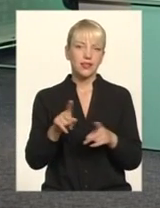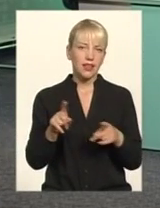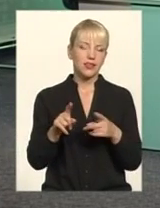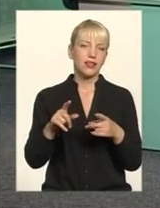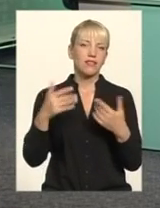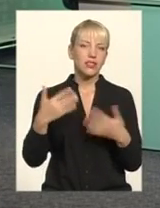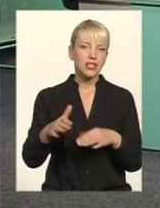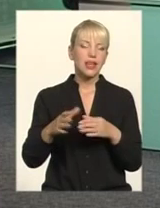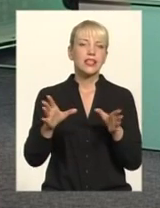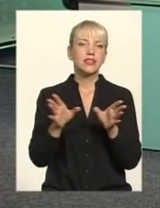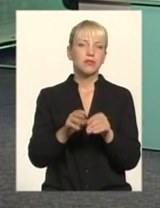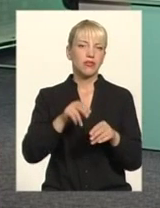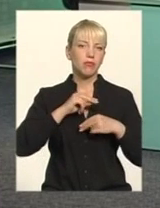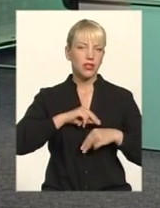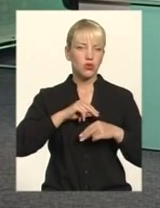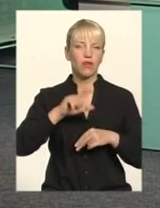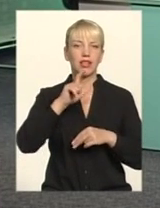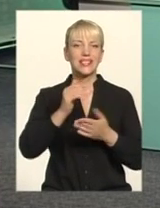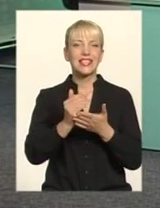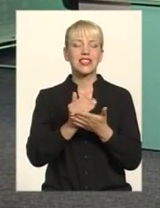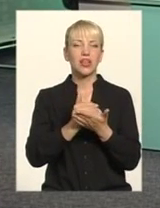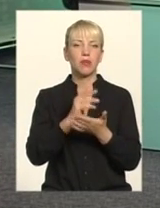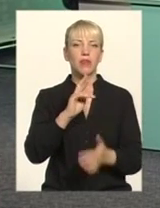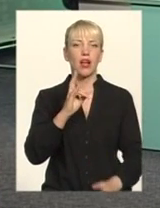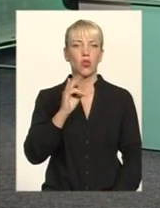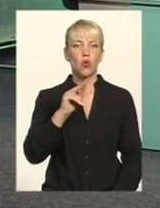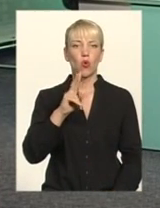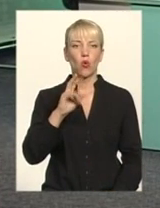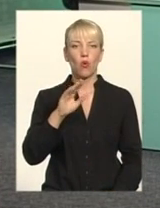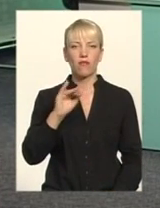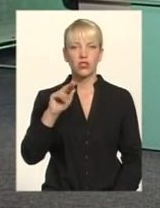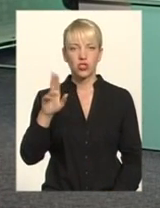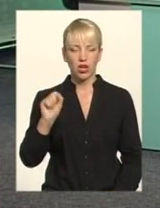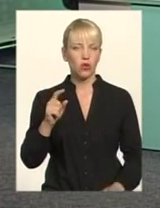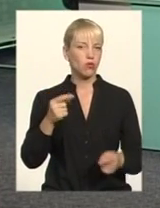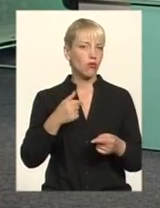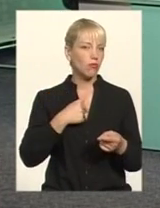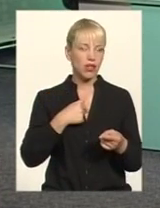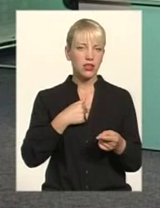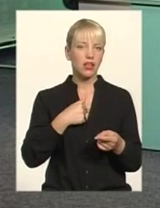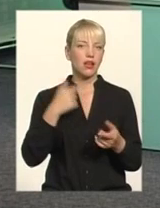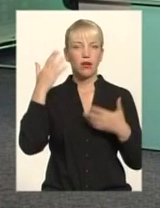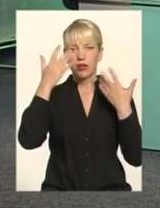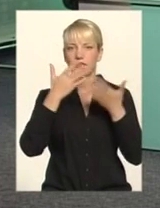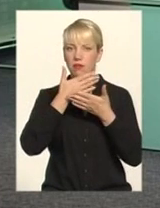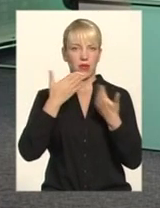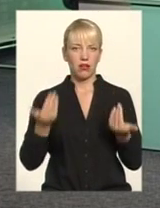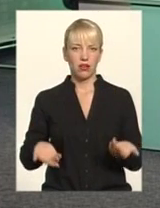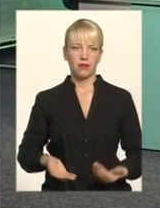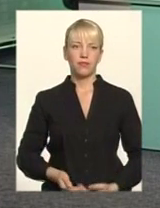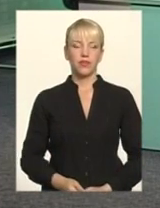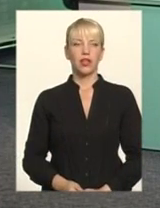мірі не співпрацювали з режимом Януковича, розумієте? Тому в мене ілюзій по цих виборах немає Пані Вікторія, на вашу думку,